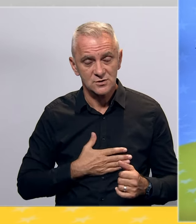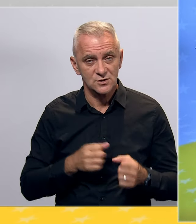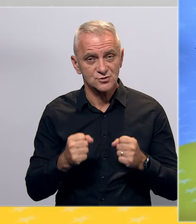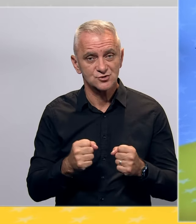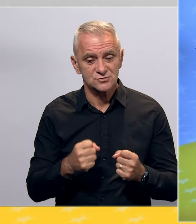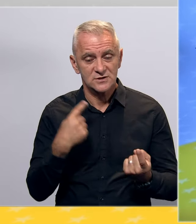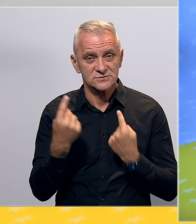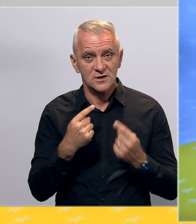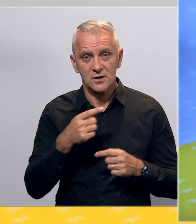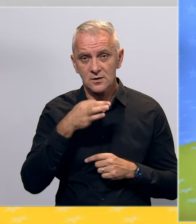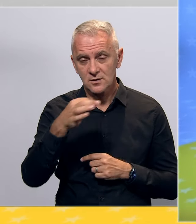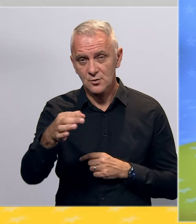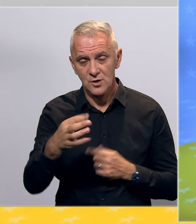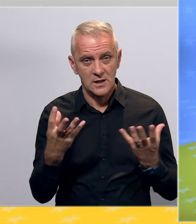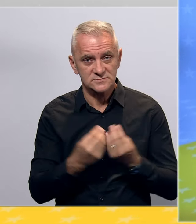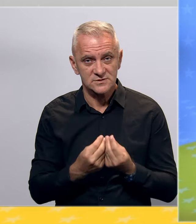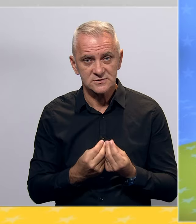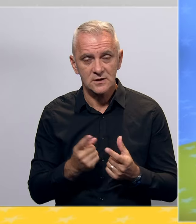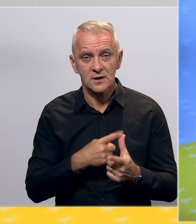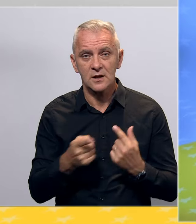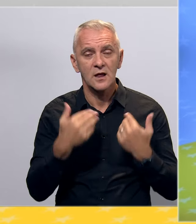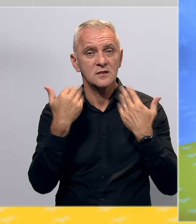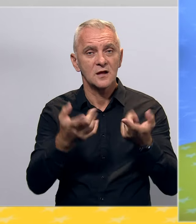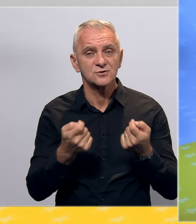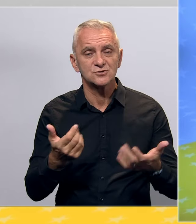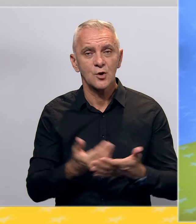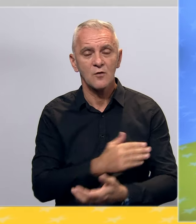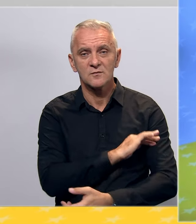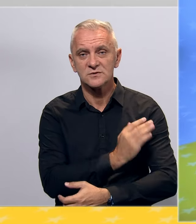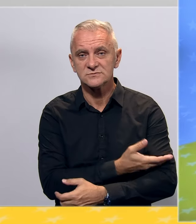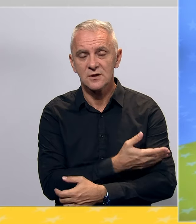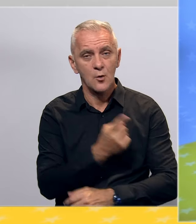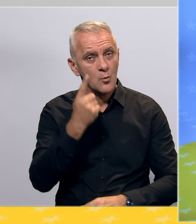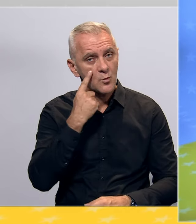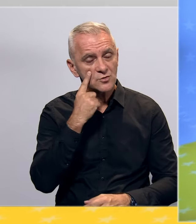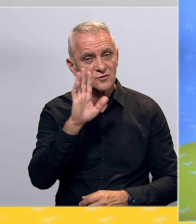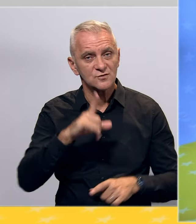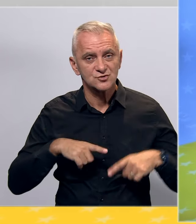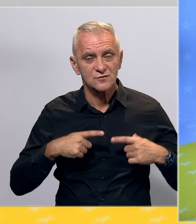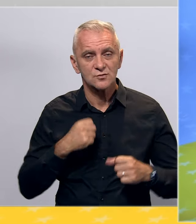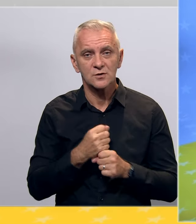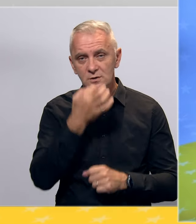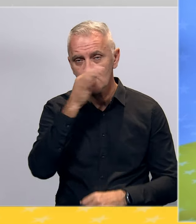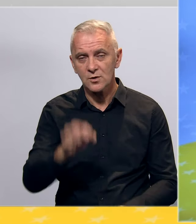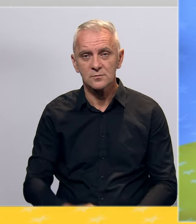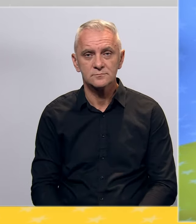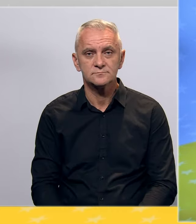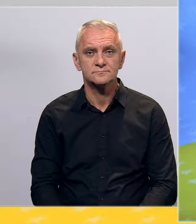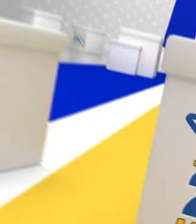trenutno stanje u vašim lokalnim zajednicama ili da date šansu novim snagama da pokušaju vaše živote učiniti boljima.